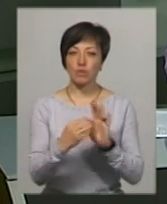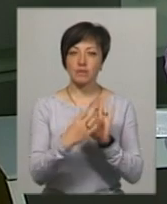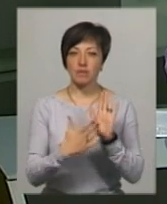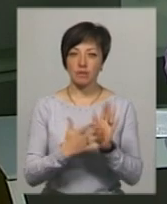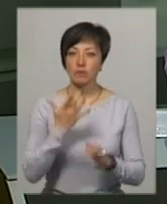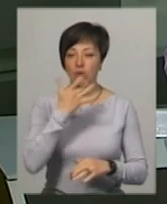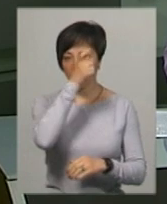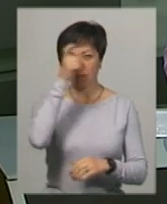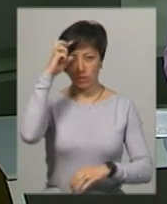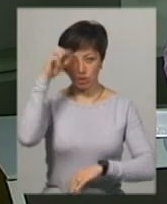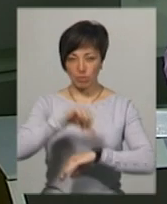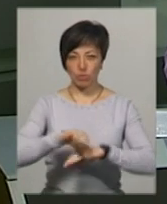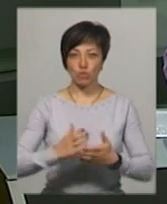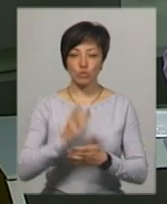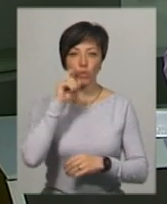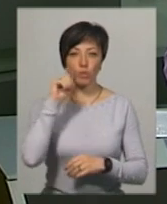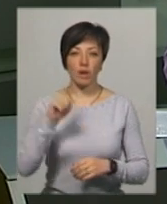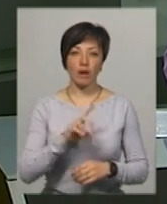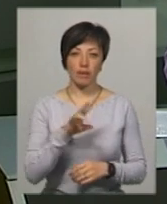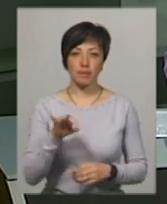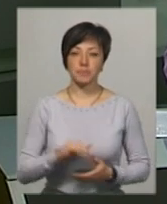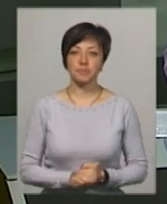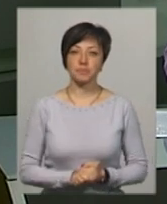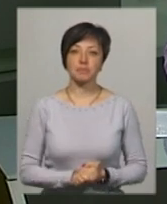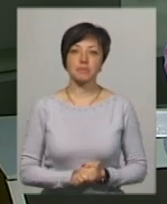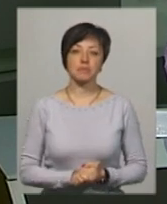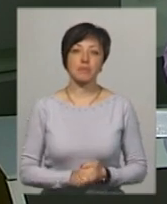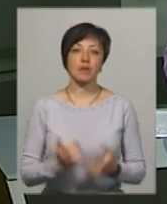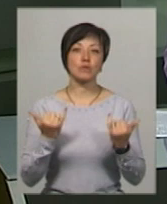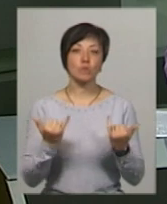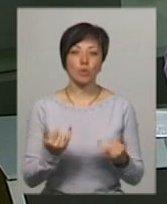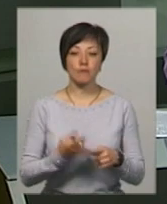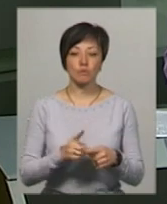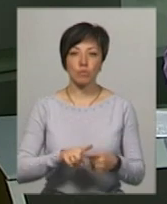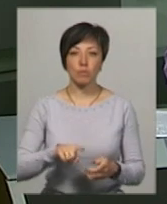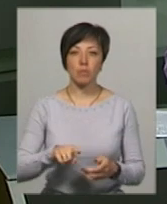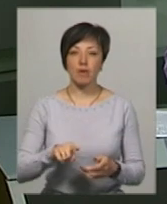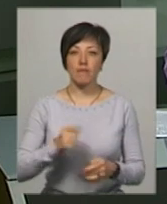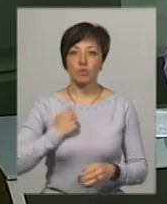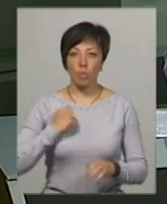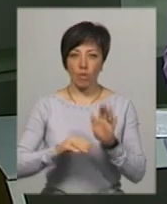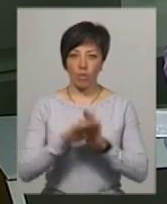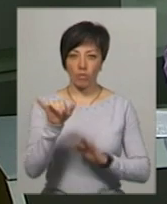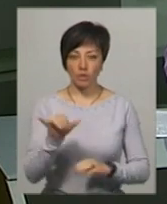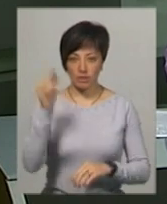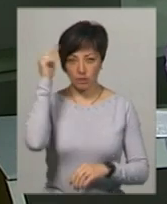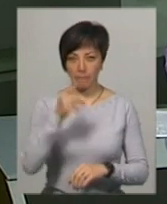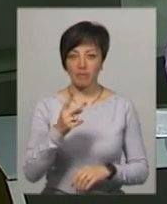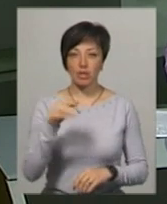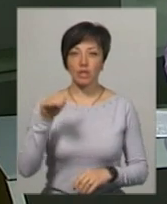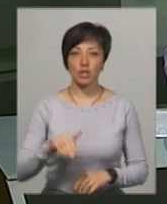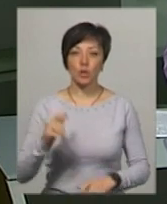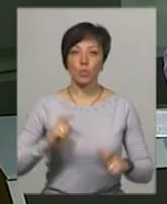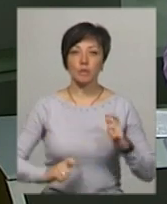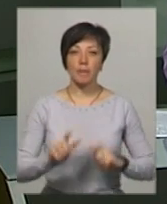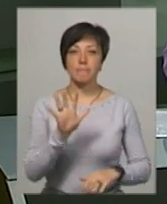Національній академії Держприкордонслужби України імені Богдана Хмельницького. Сьогодні у цьому військовому виші навчається понад півтори тисячі курсантів